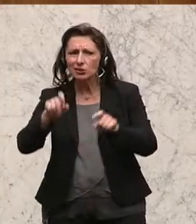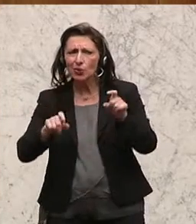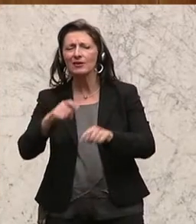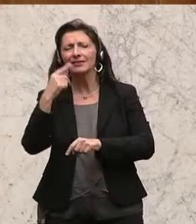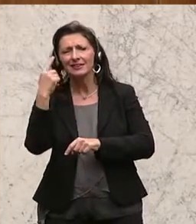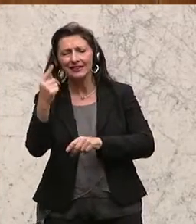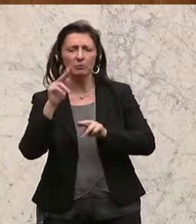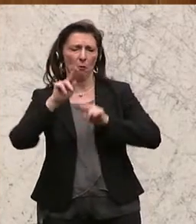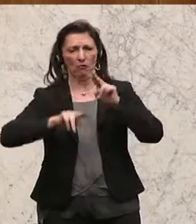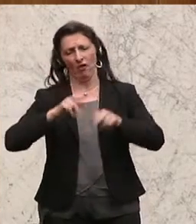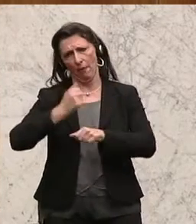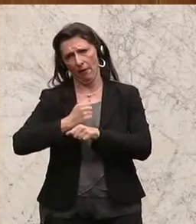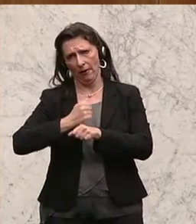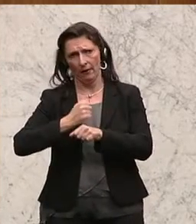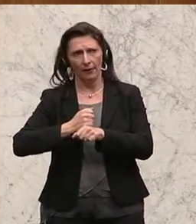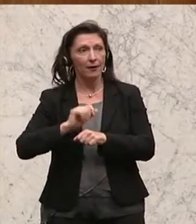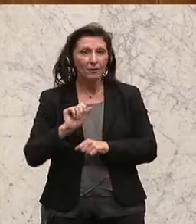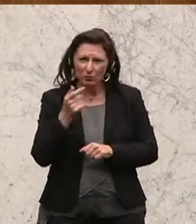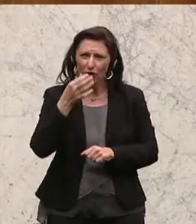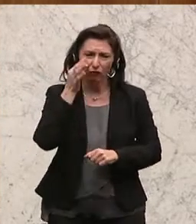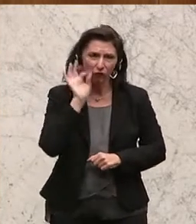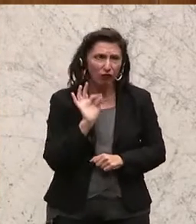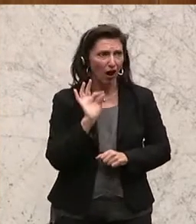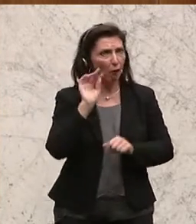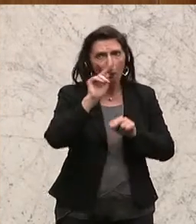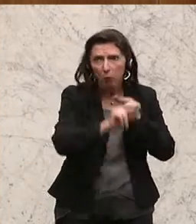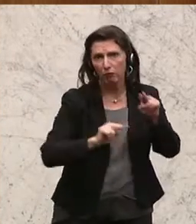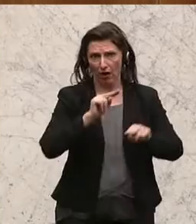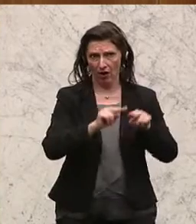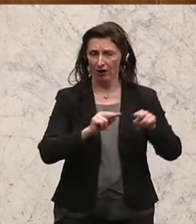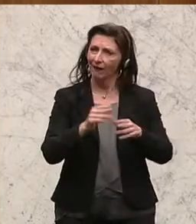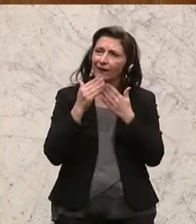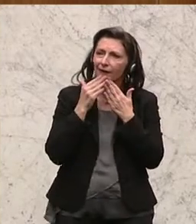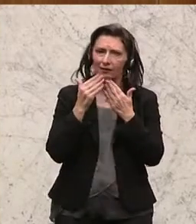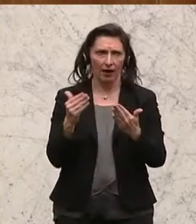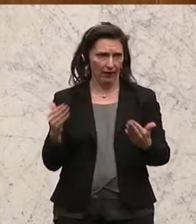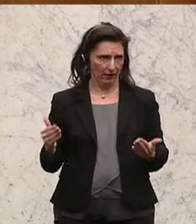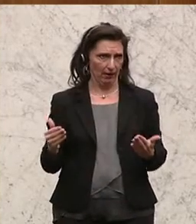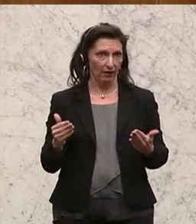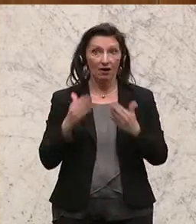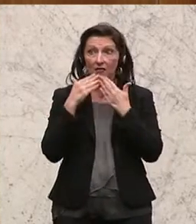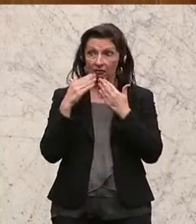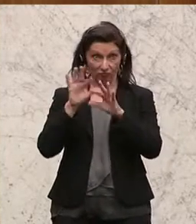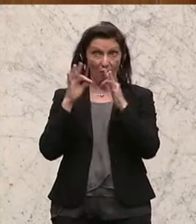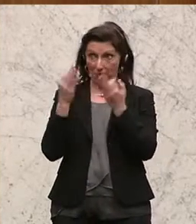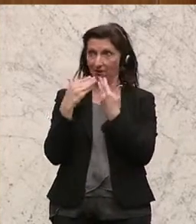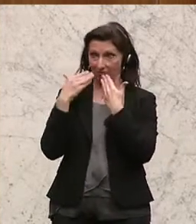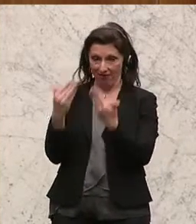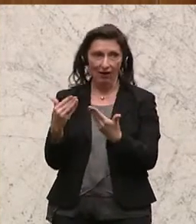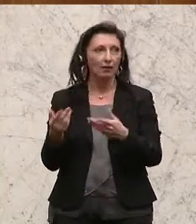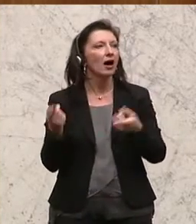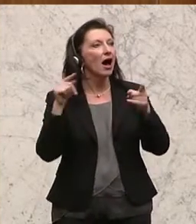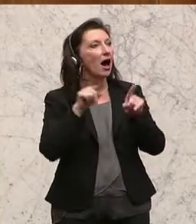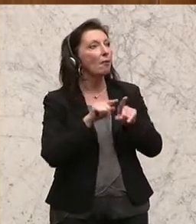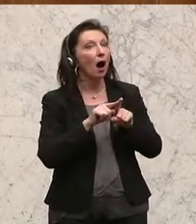Regelfall viele Frauen, die hier diese Pflegearbeit leisten. Danke dafür in den Familien. Ich bedanke mich